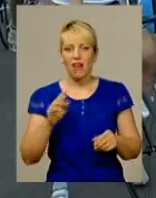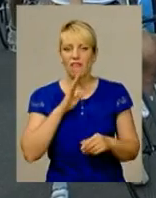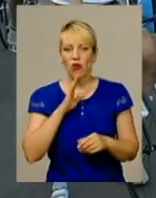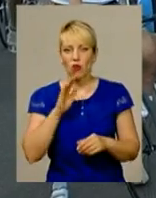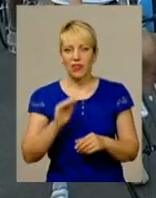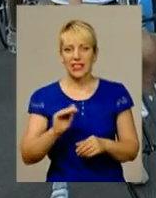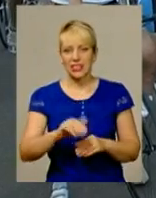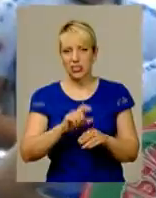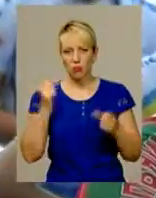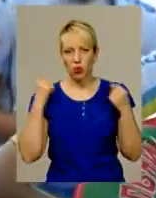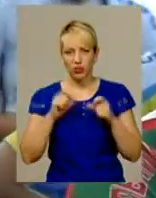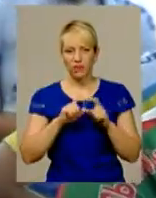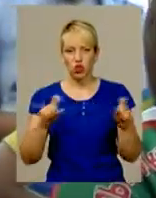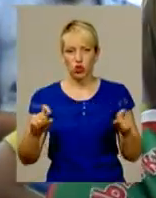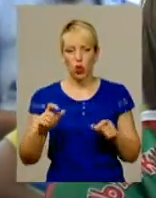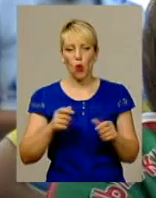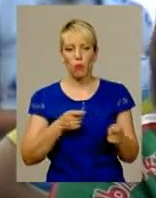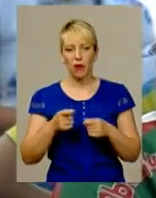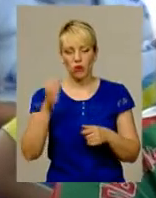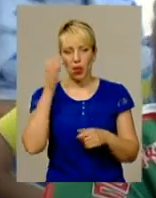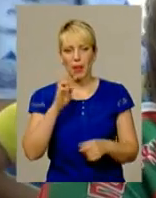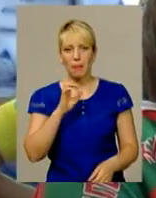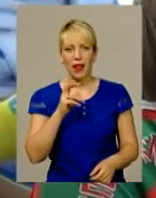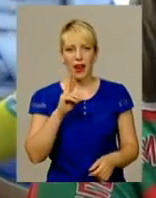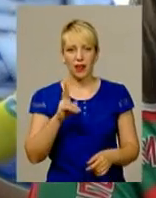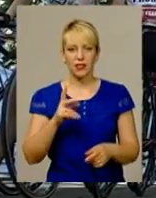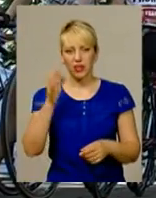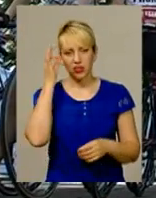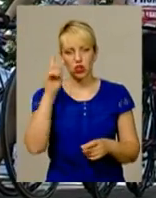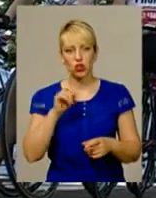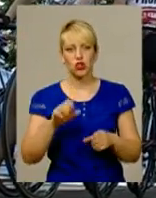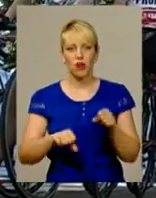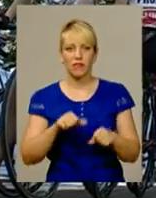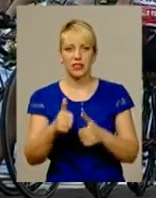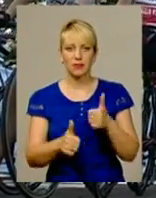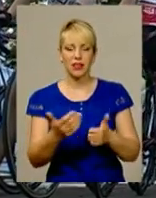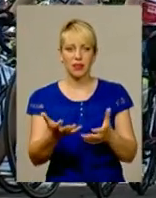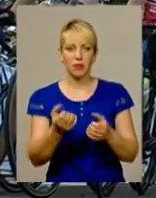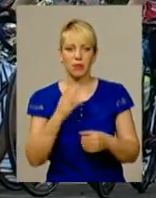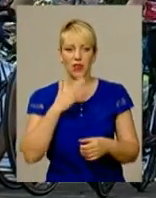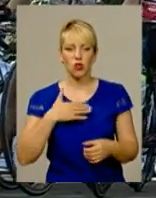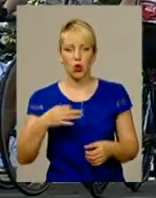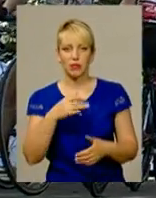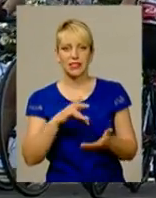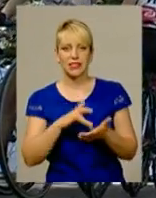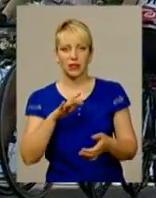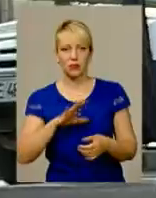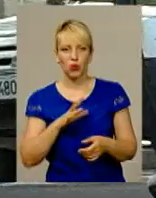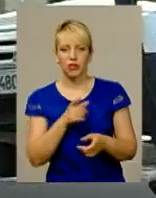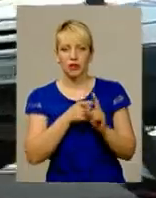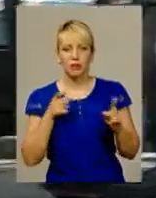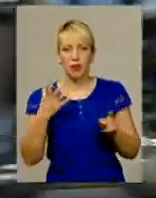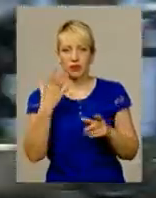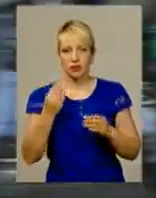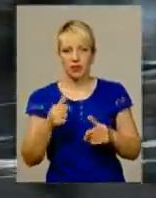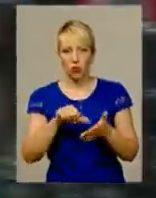спортивної школи управління освіти Дарина Беляк. Нагадаю, велозмагання, які приймав наш обласний центр, тривали п'ять днів. Участь